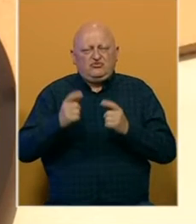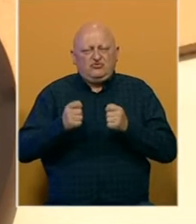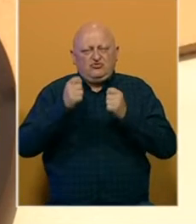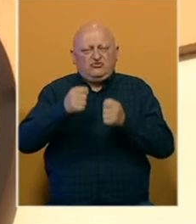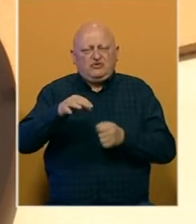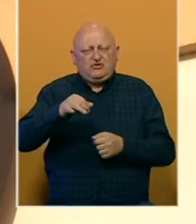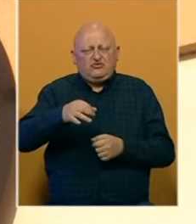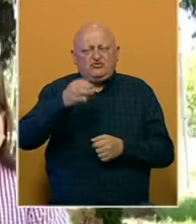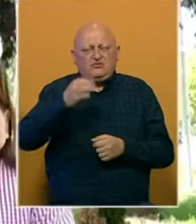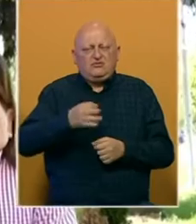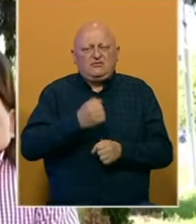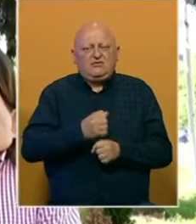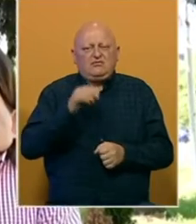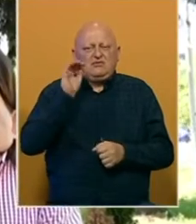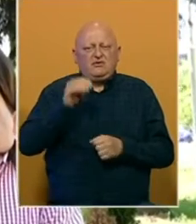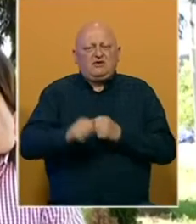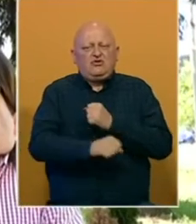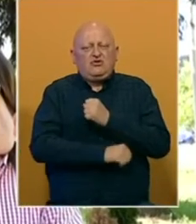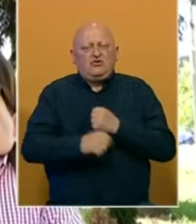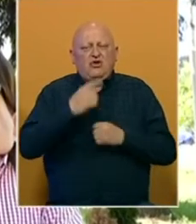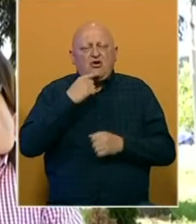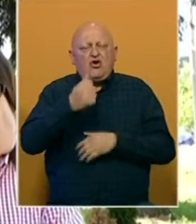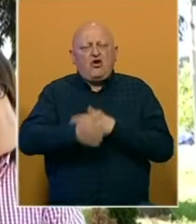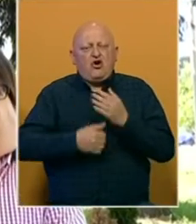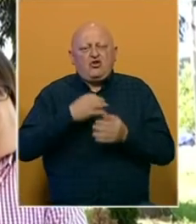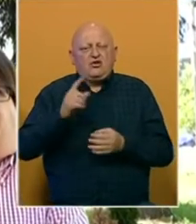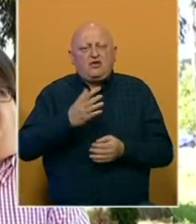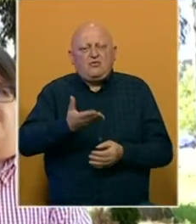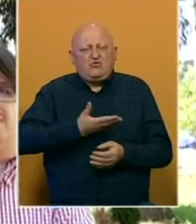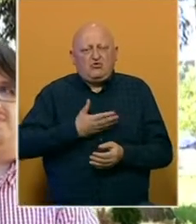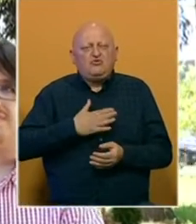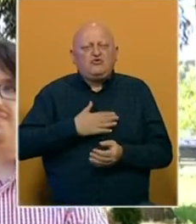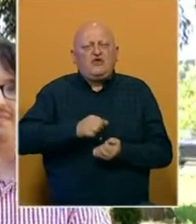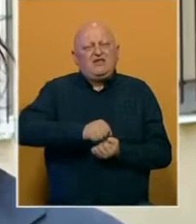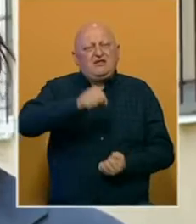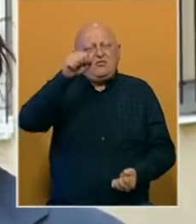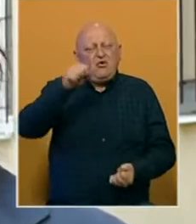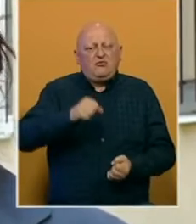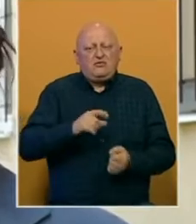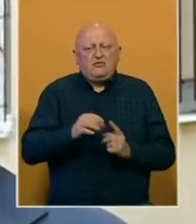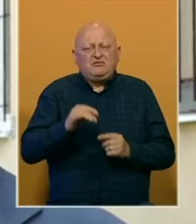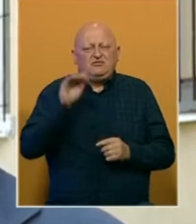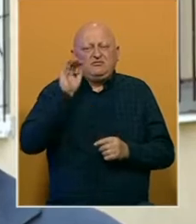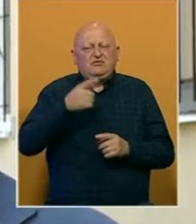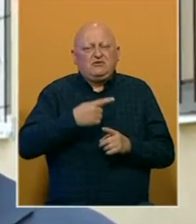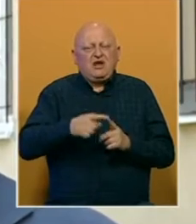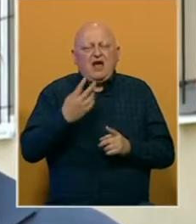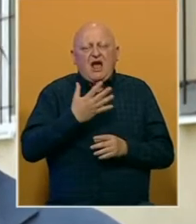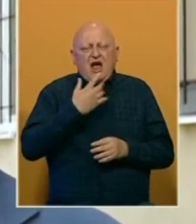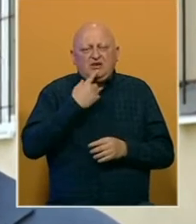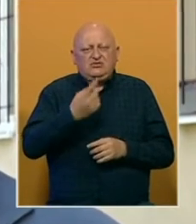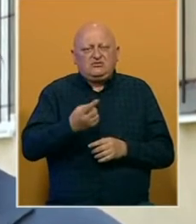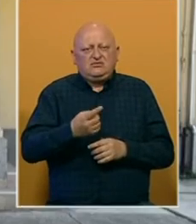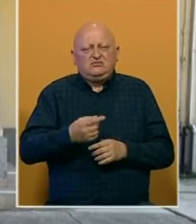Tuzlanskog kantona radi po prijavama studenta koji već godinu dana ne mogu dobiti svoje diplome. Prcića su prijavili zbog kako su